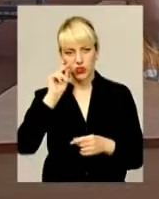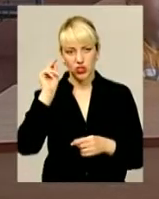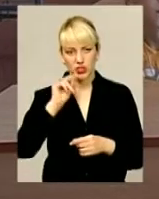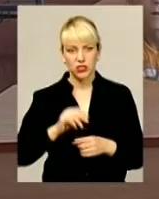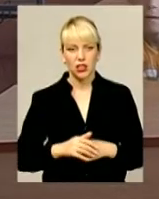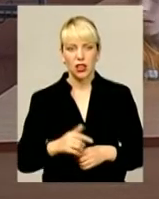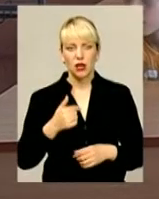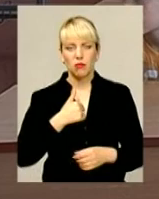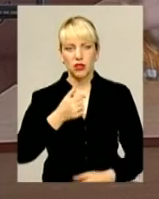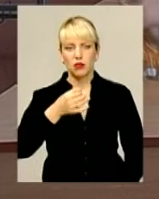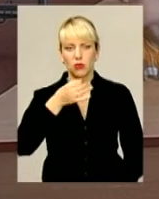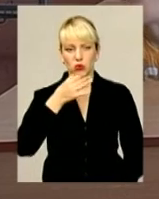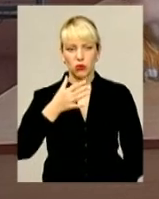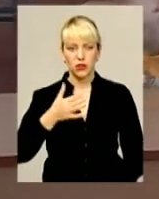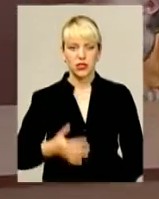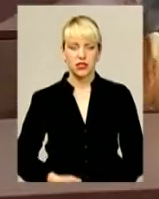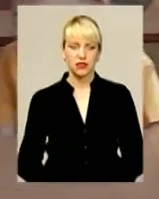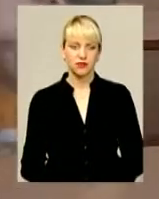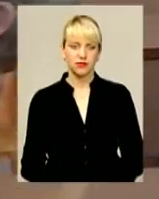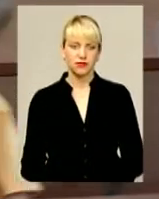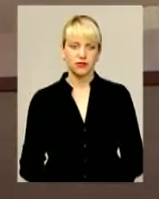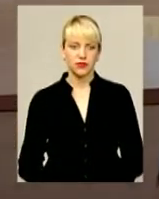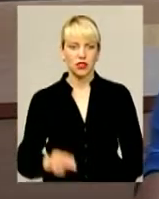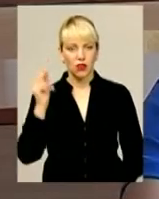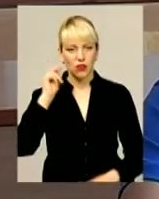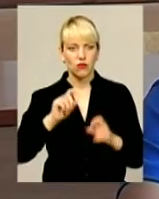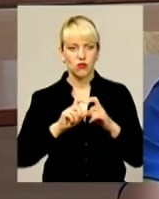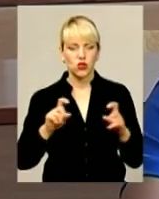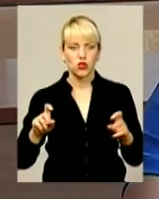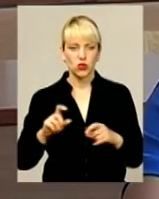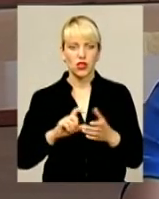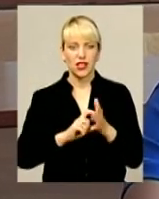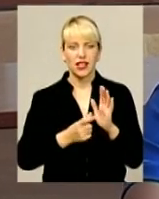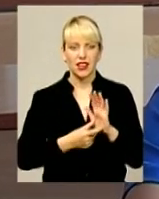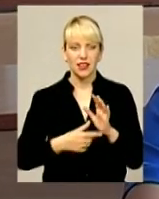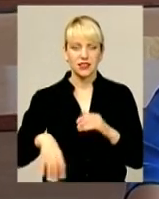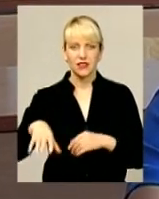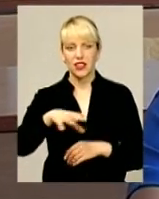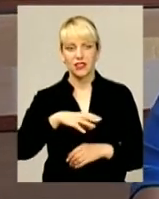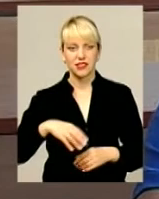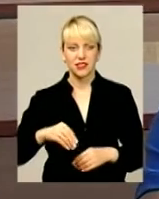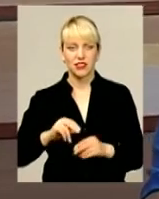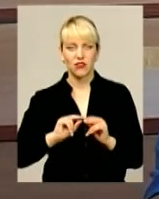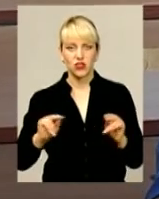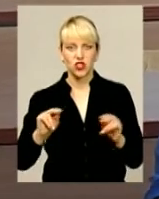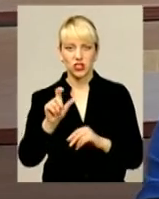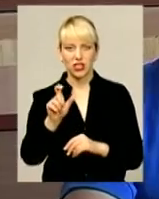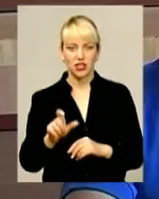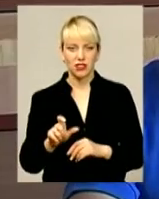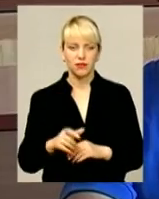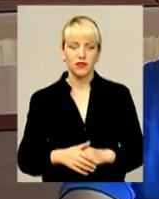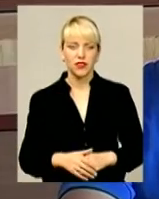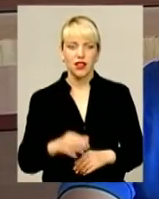Мені подобається в школі клас весь вчителька,